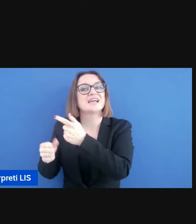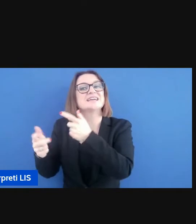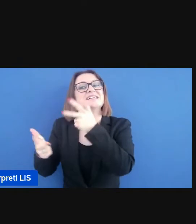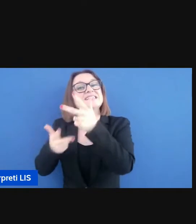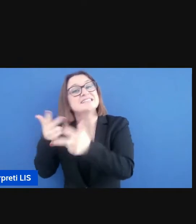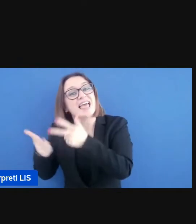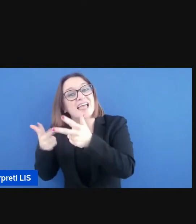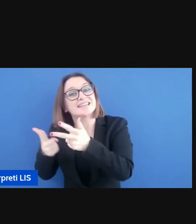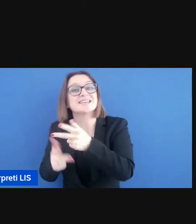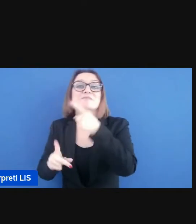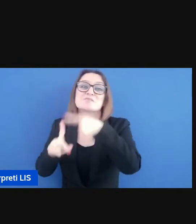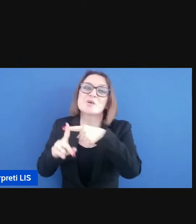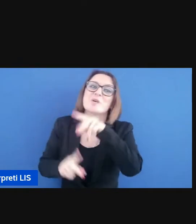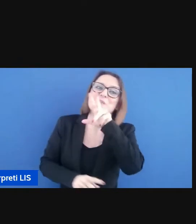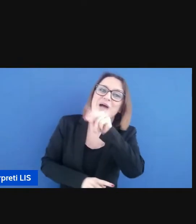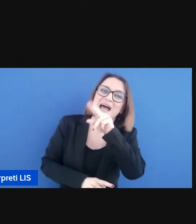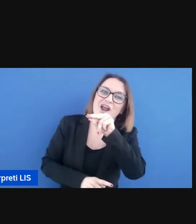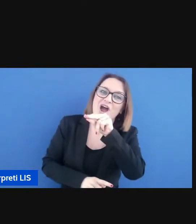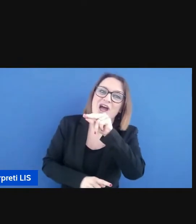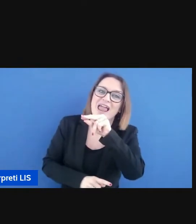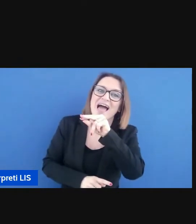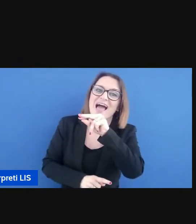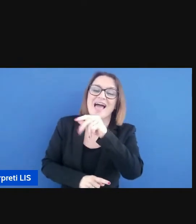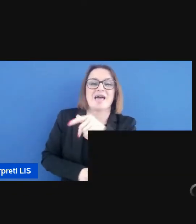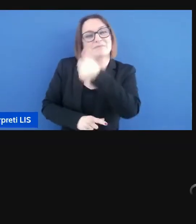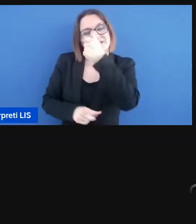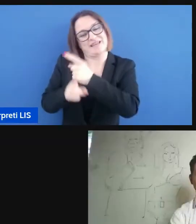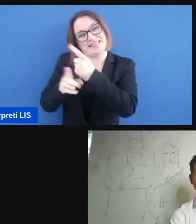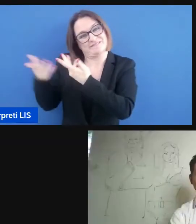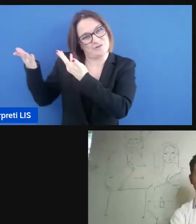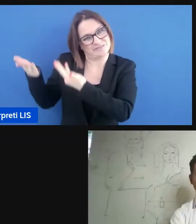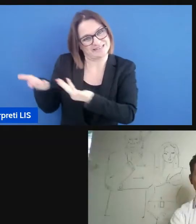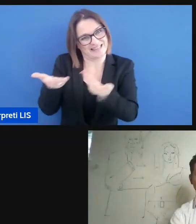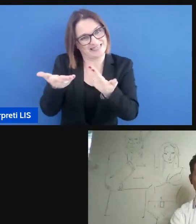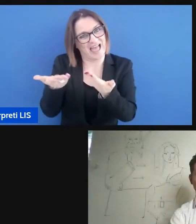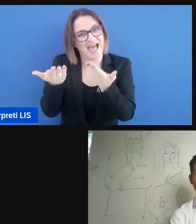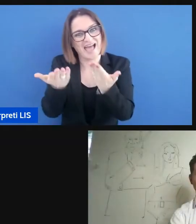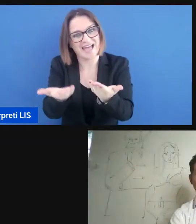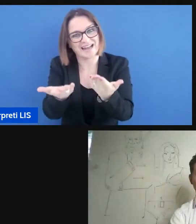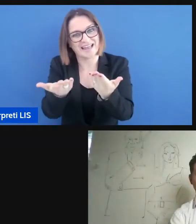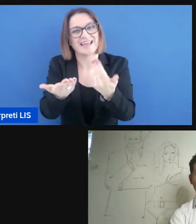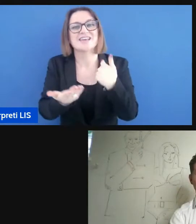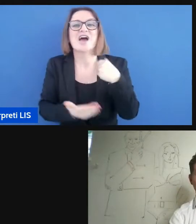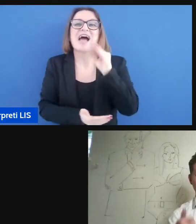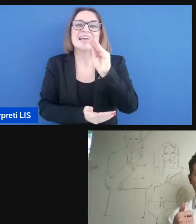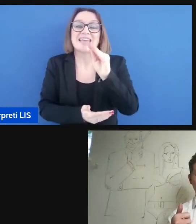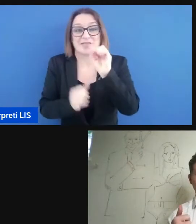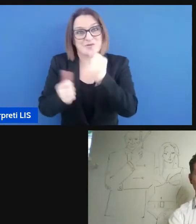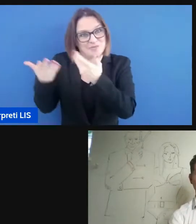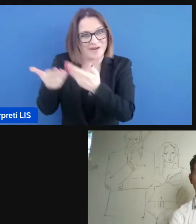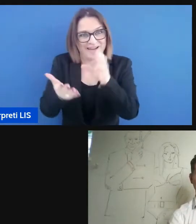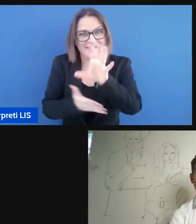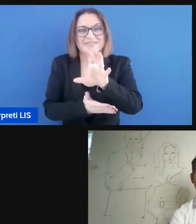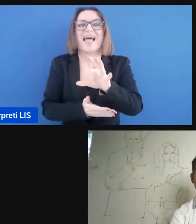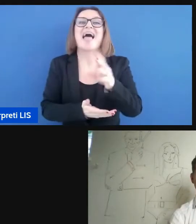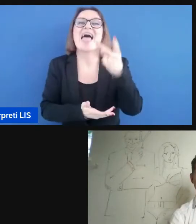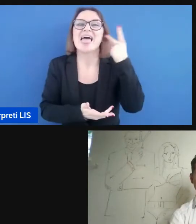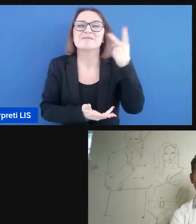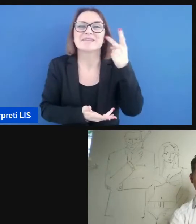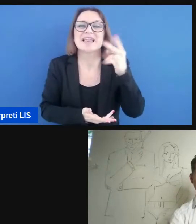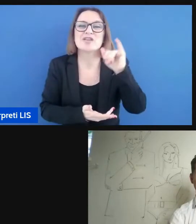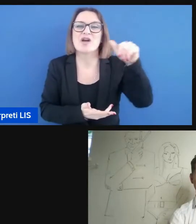parola dopo averlo introdotto e chiedo alla regia se può mostrarci Emilio Insolera